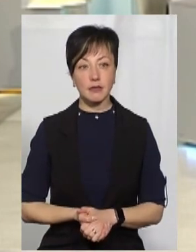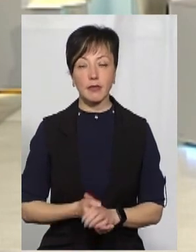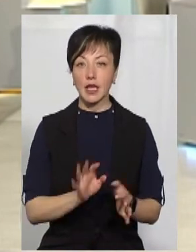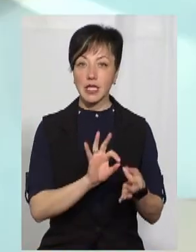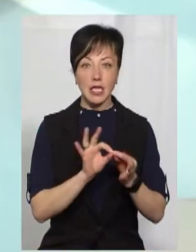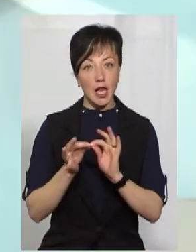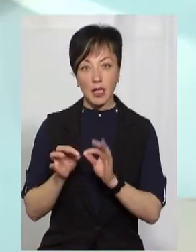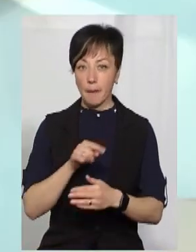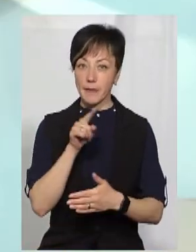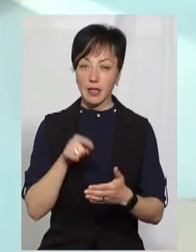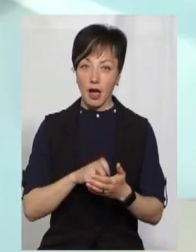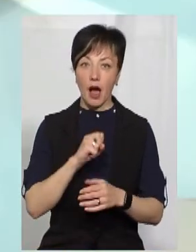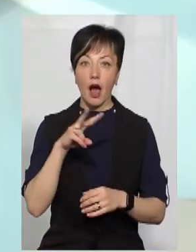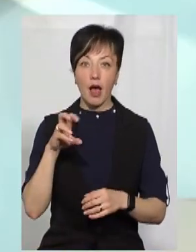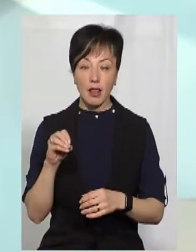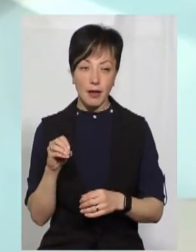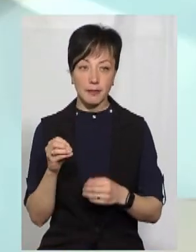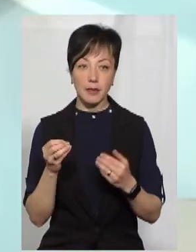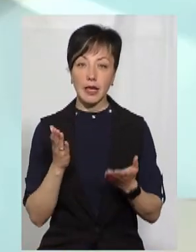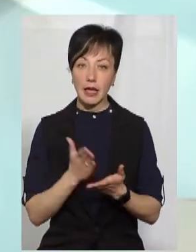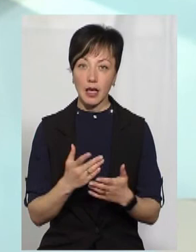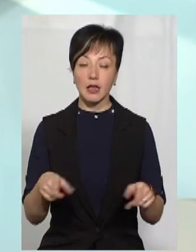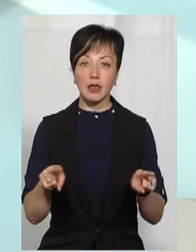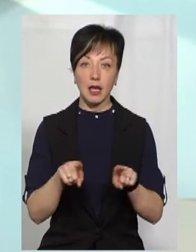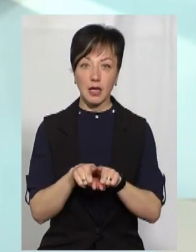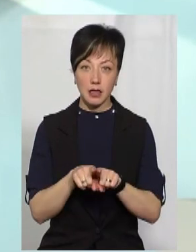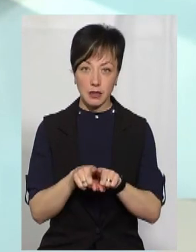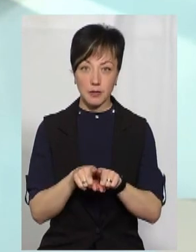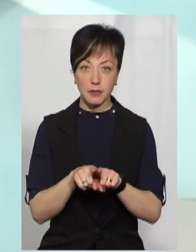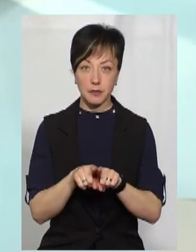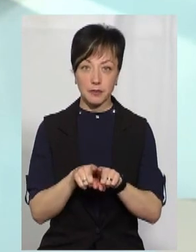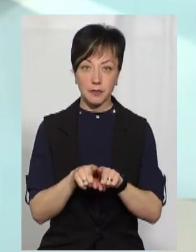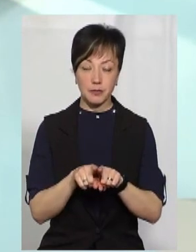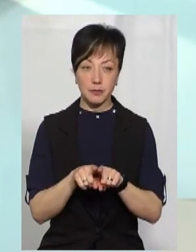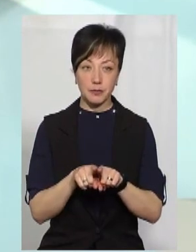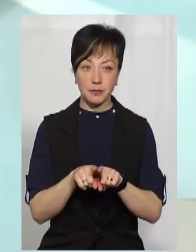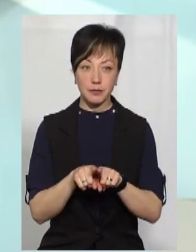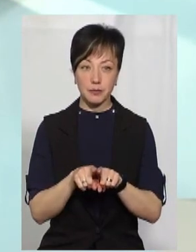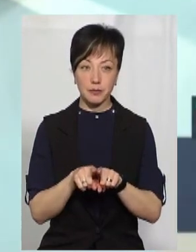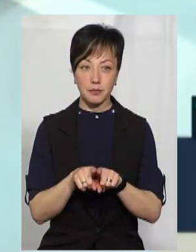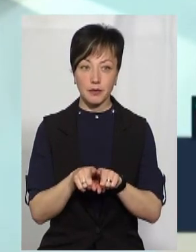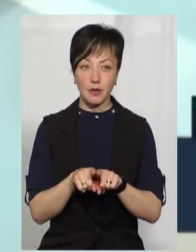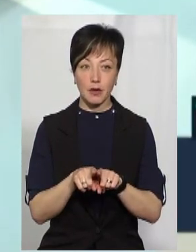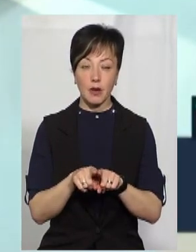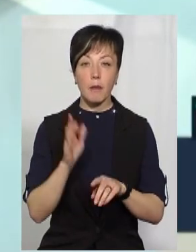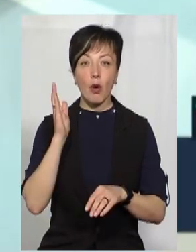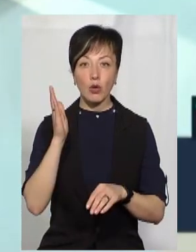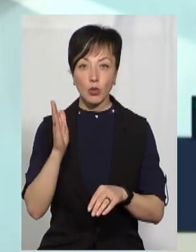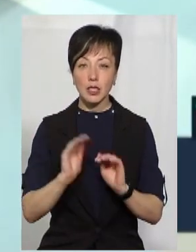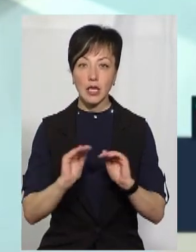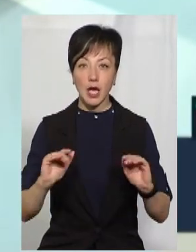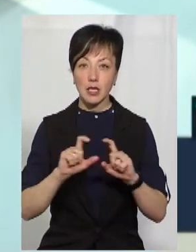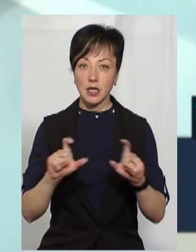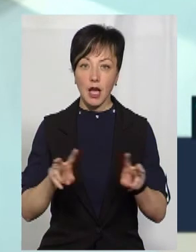Складне питання, але у більшості того є такі прогнози, що дитячі